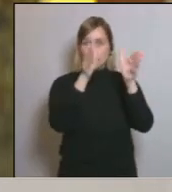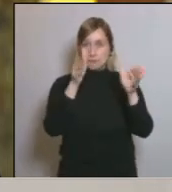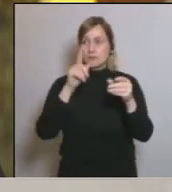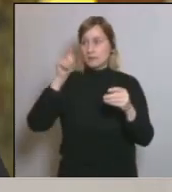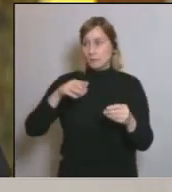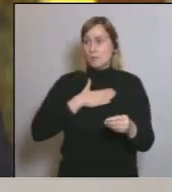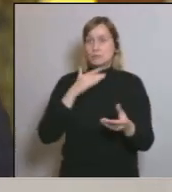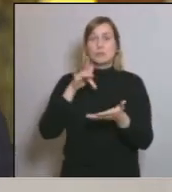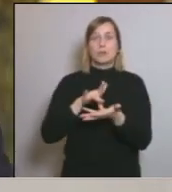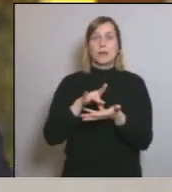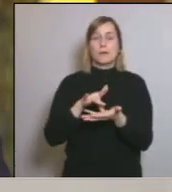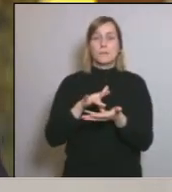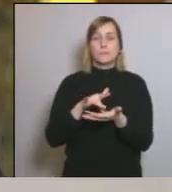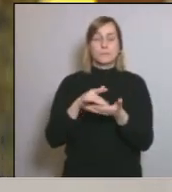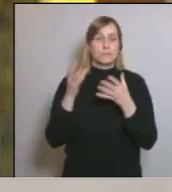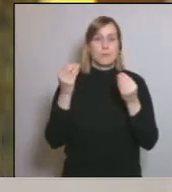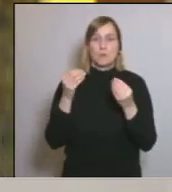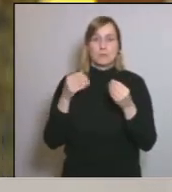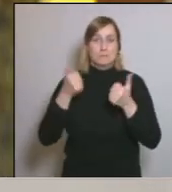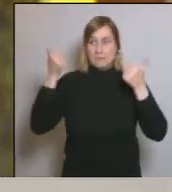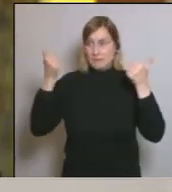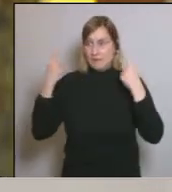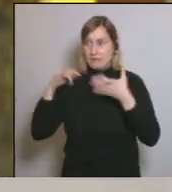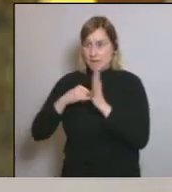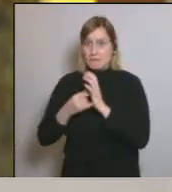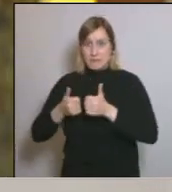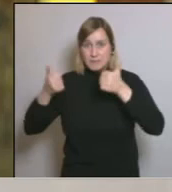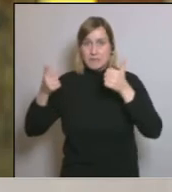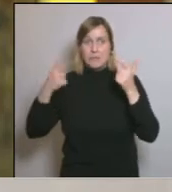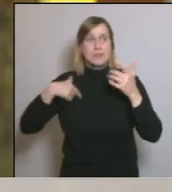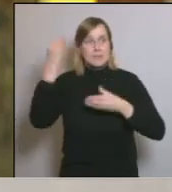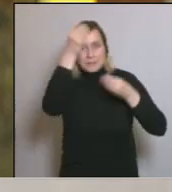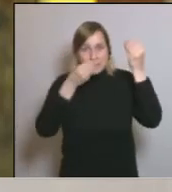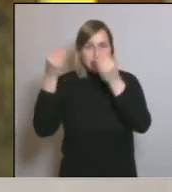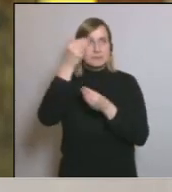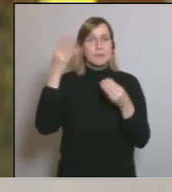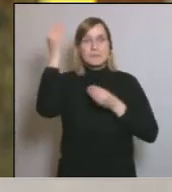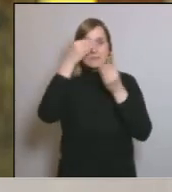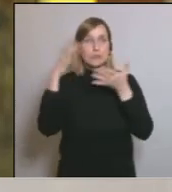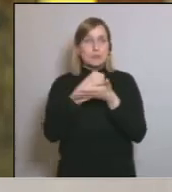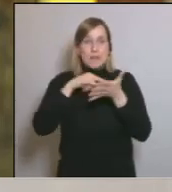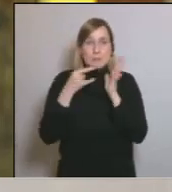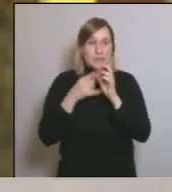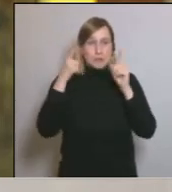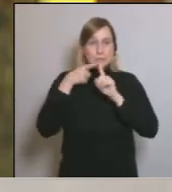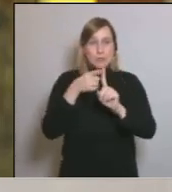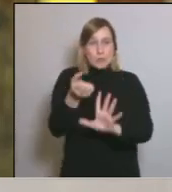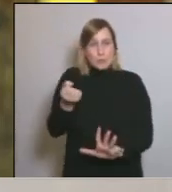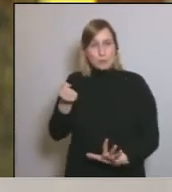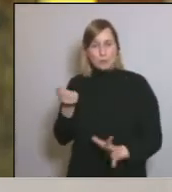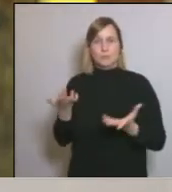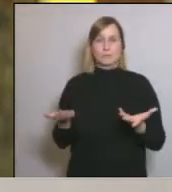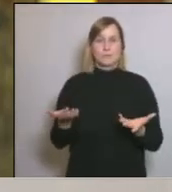moltes coses més. Però hi estem pensant, estem pensant en tots els plans de contingència. Jo també voldria